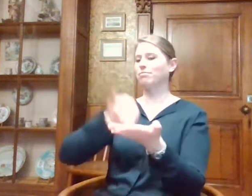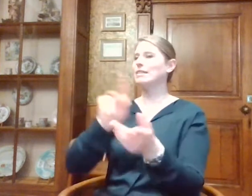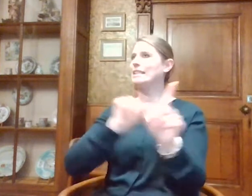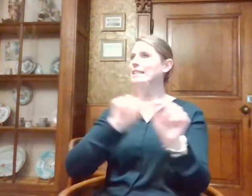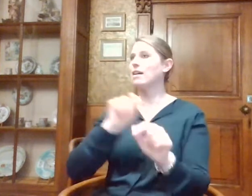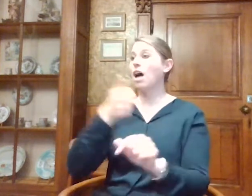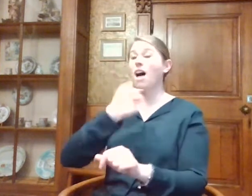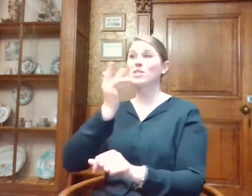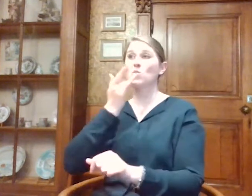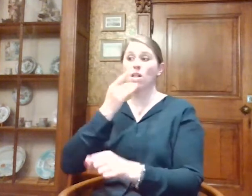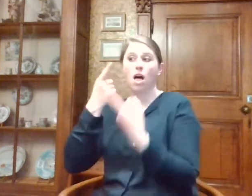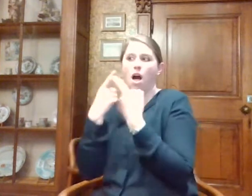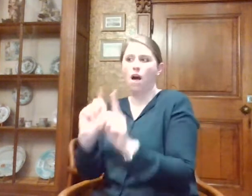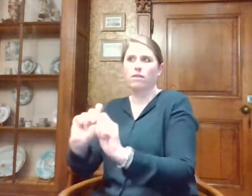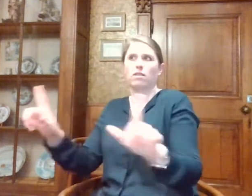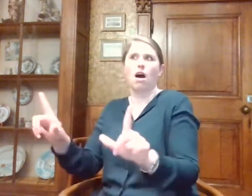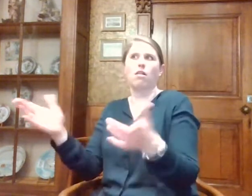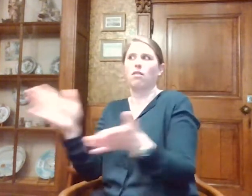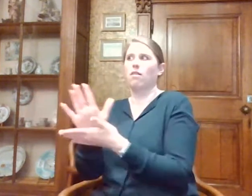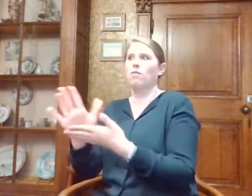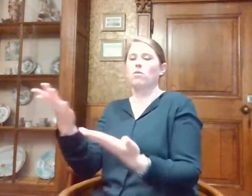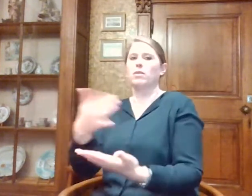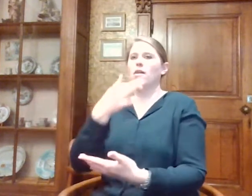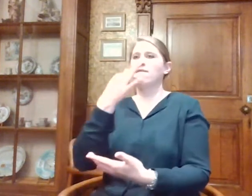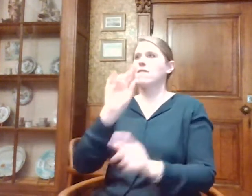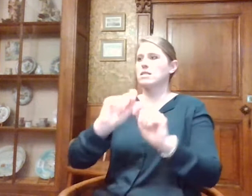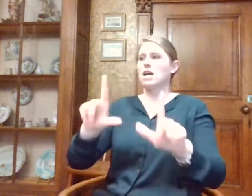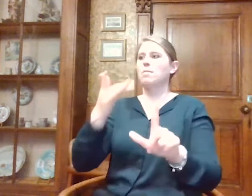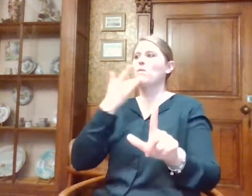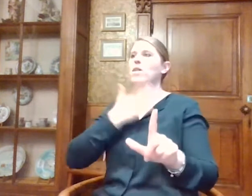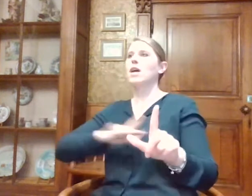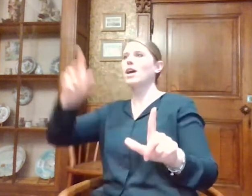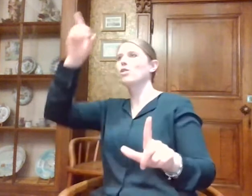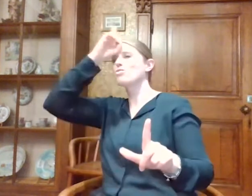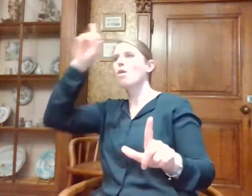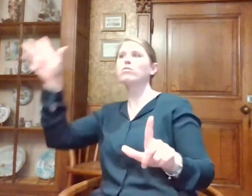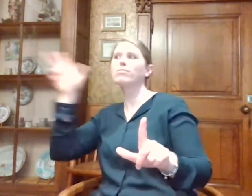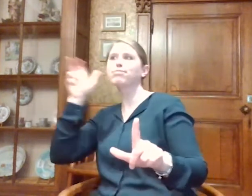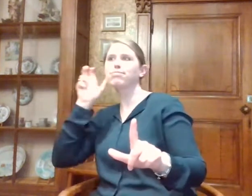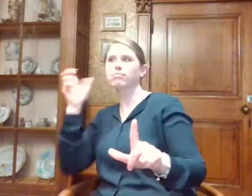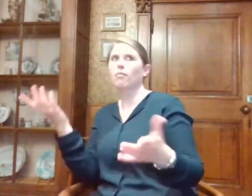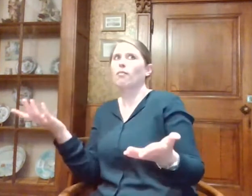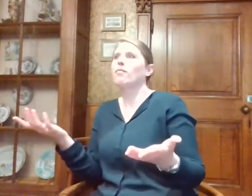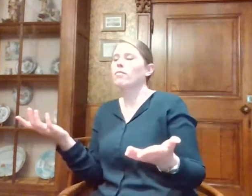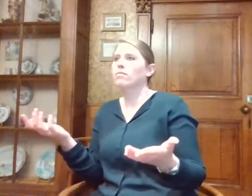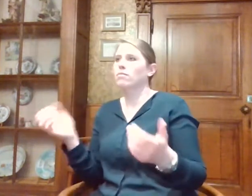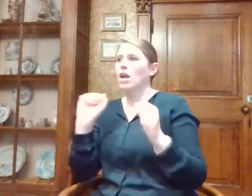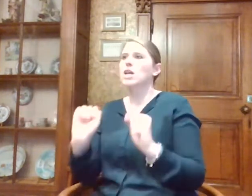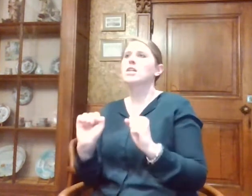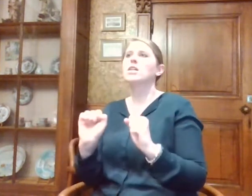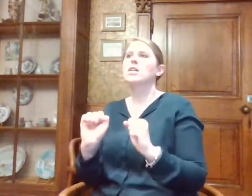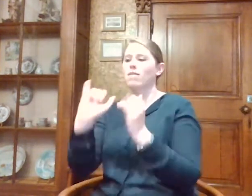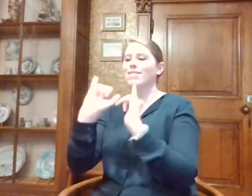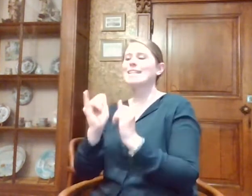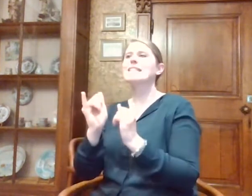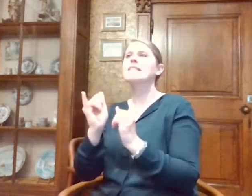toch een andere taal wilt, bijvoorbeeld, je bent Franstalig, maar je wilt de Duitse proberen, dan kan je wel in